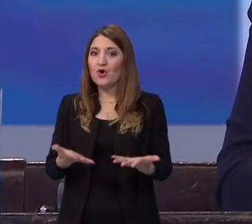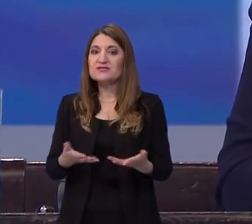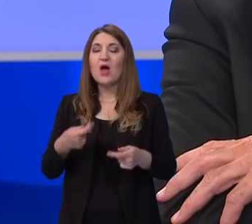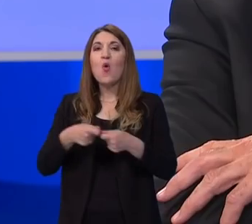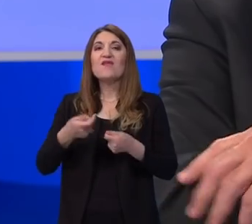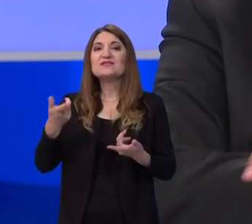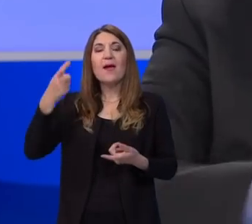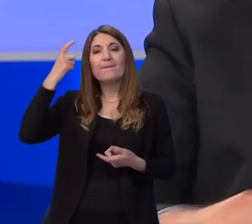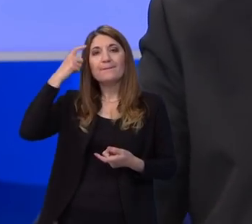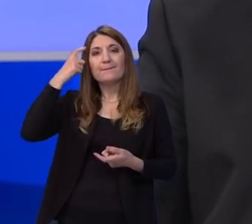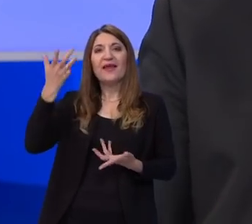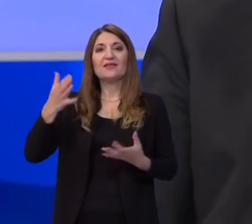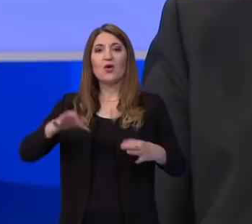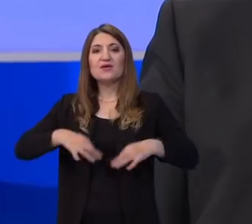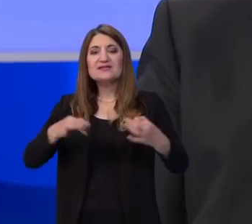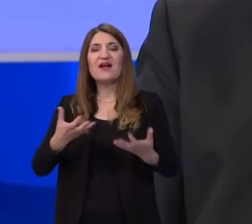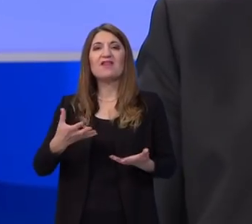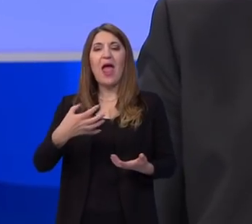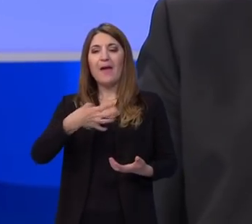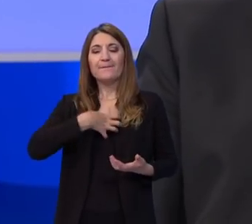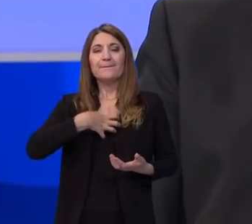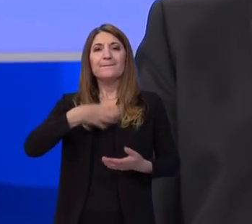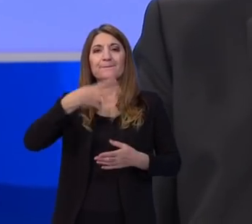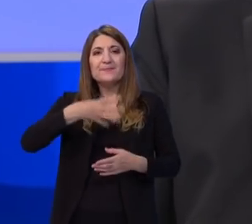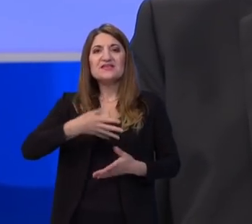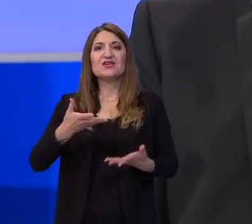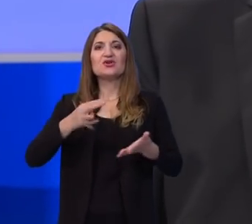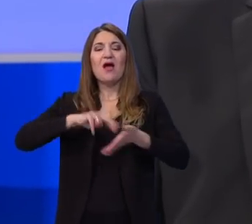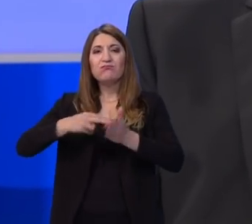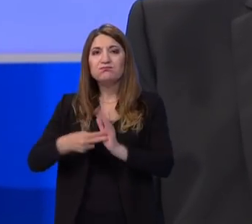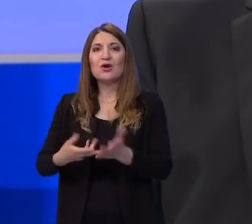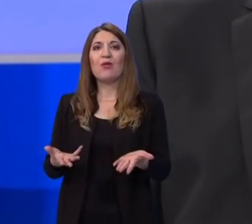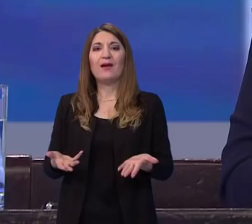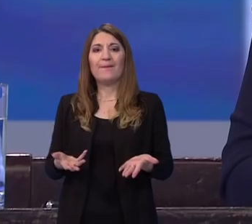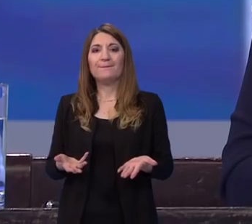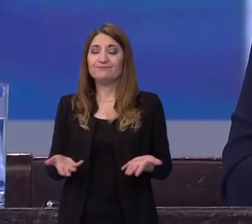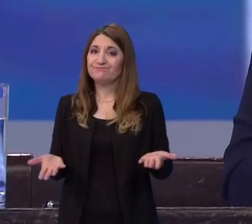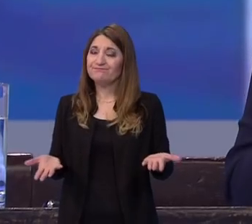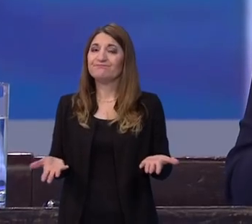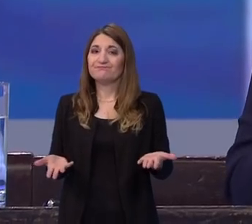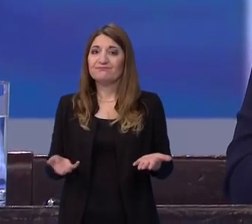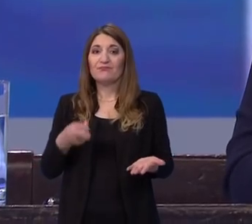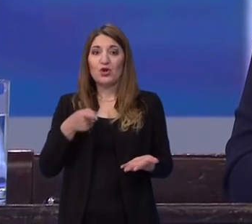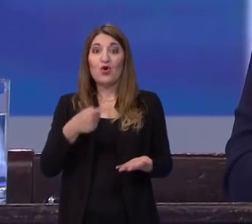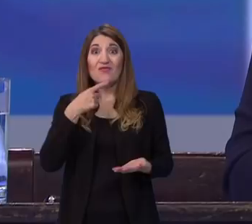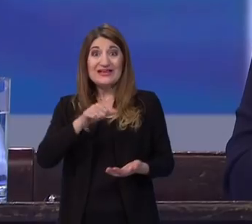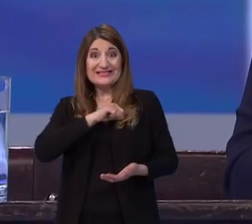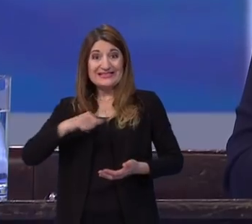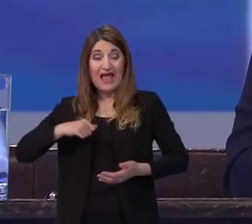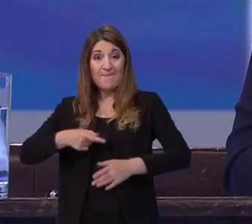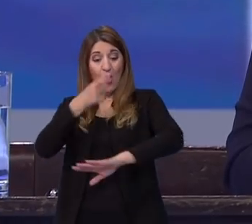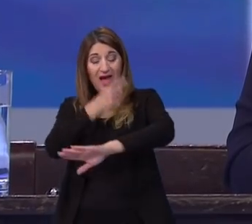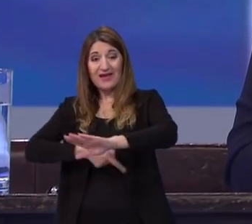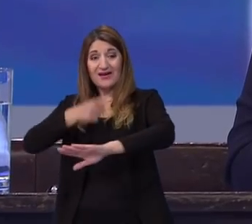mentalnog zdravlja učenika, psihičkih njihovih problema. Mislim, govorimo, dakle, o samoravnjavanju,